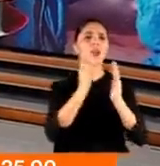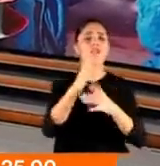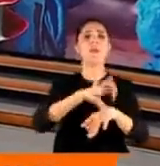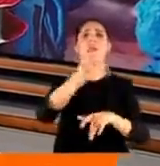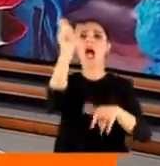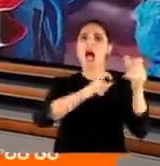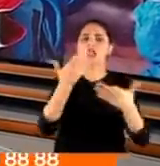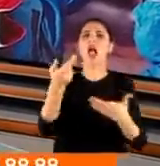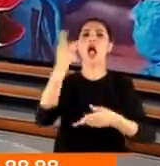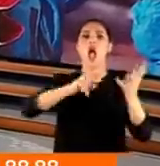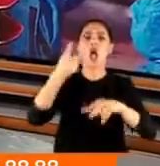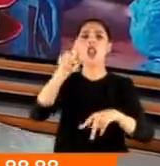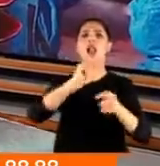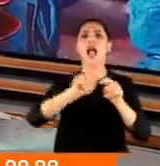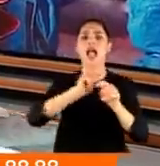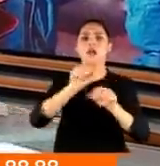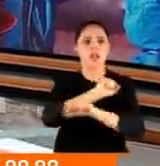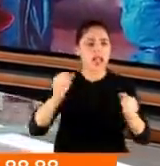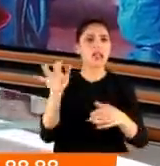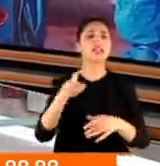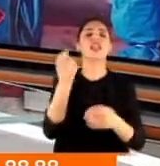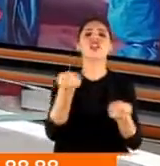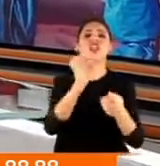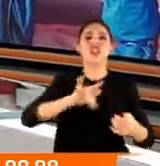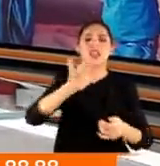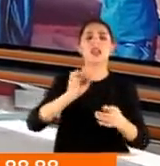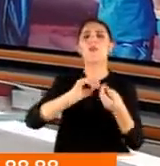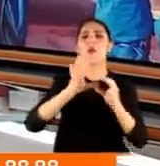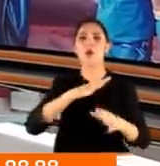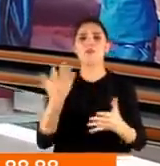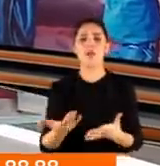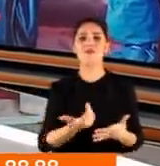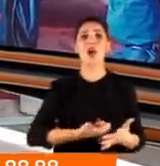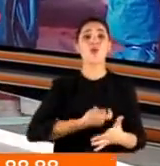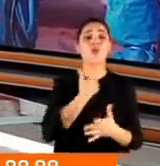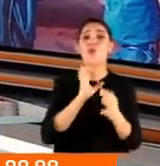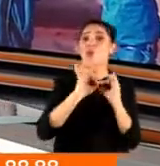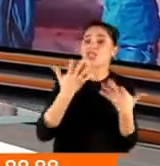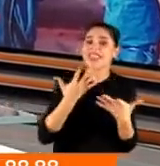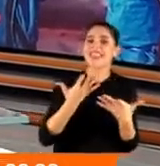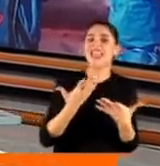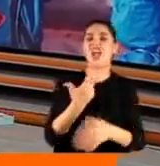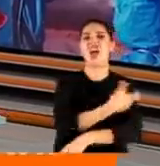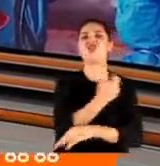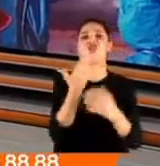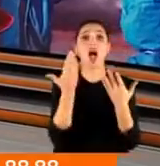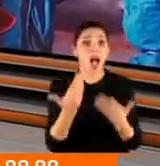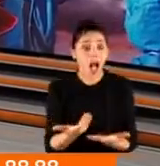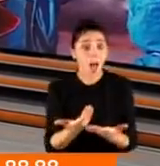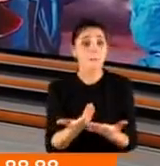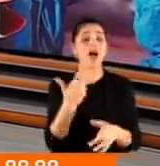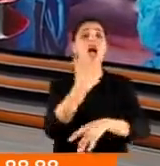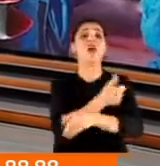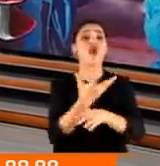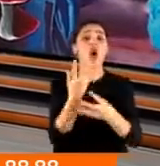Hastalar, ölenler kadar ekonomi yetkileri, işsizlik de cabası. Umut var tabii aşıda ama daha oraya